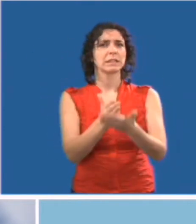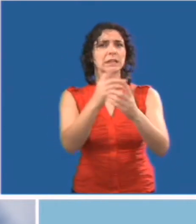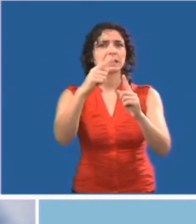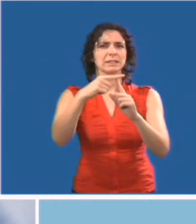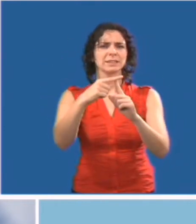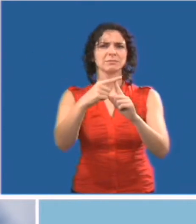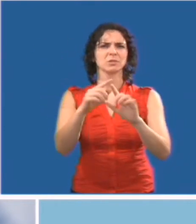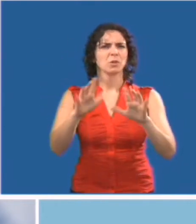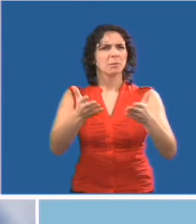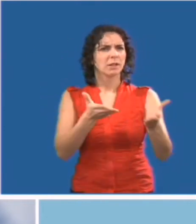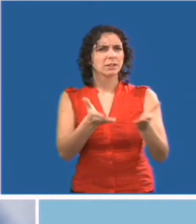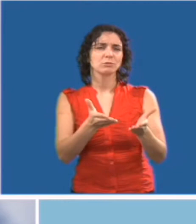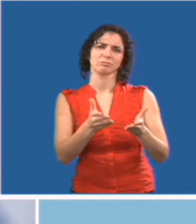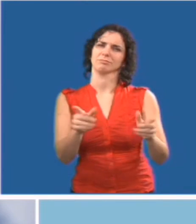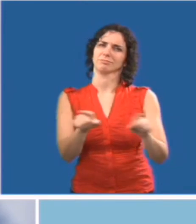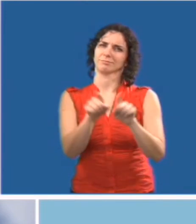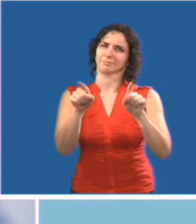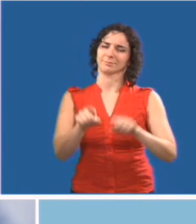tout appareil d'assistance.